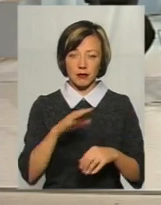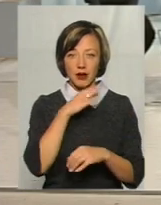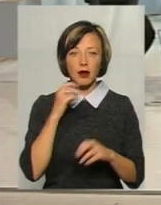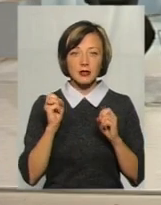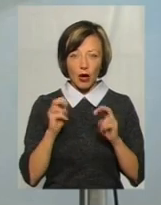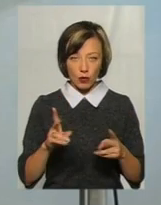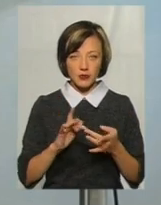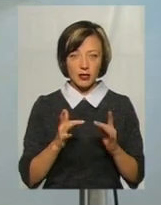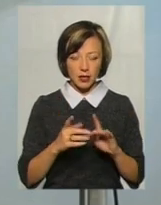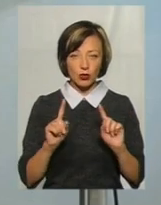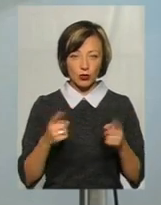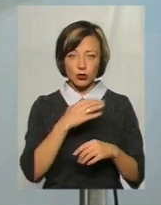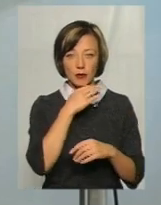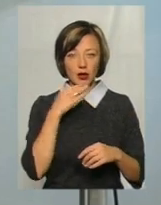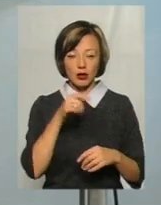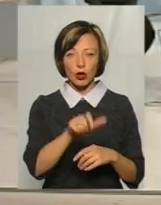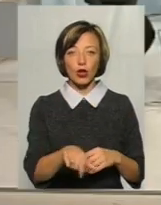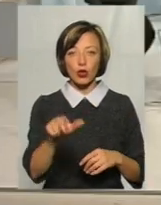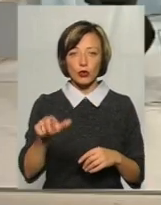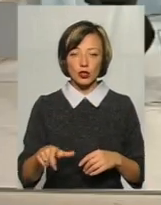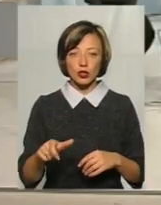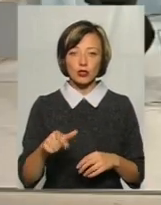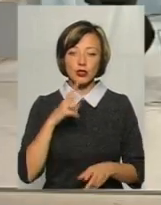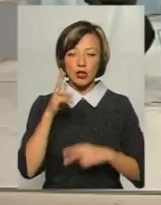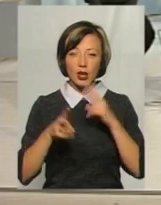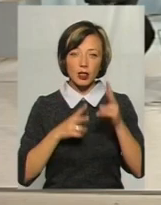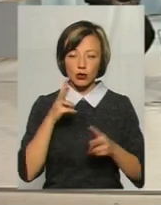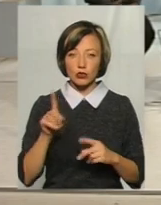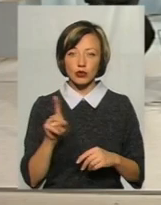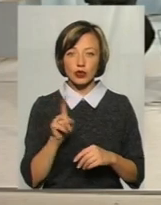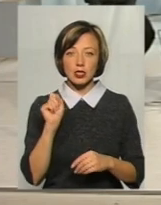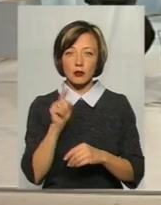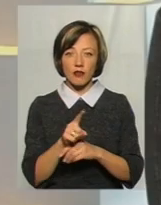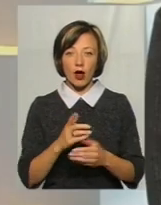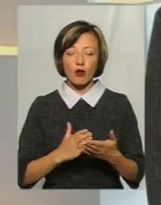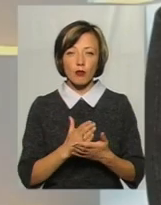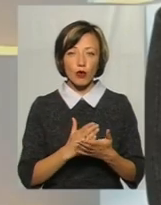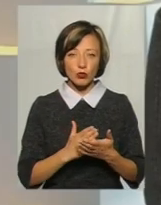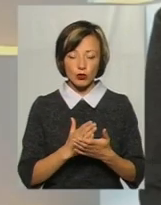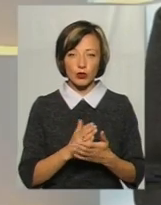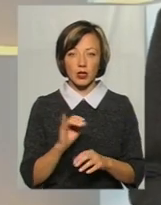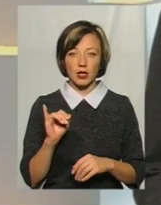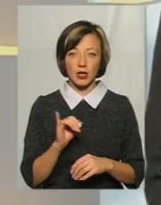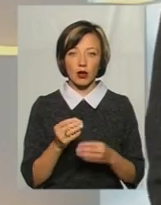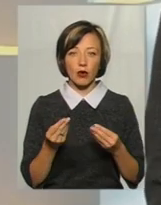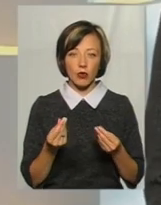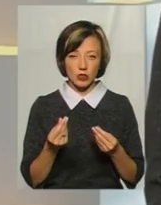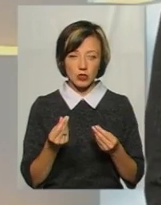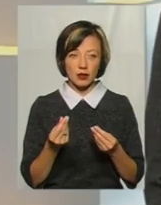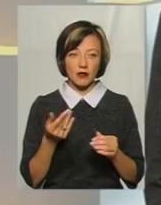інтернеті теж дуже багато. багато. Люди жаліються підприємці, що замовляють послуги і кошти